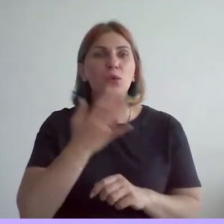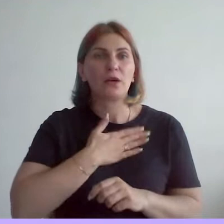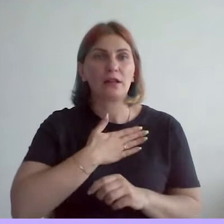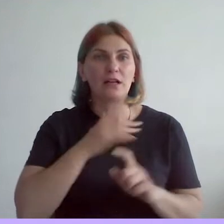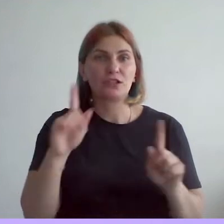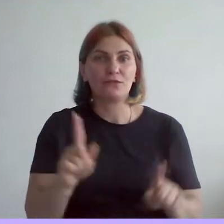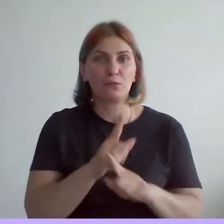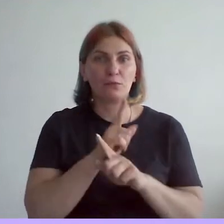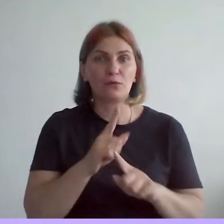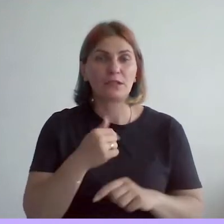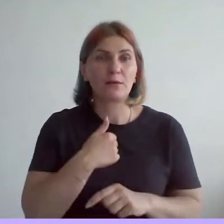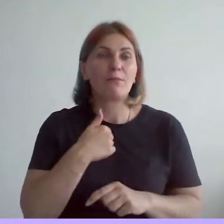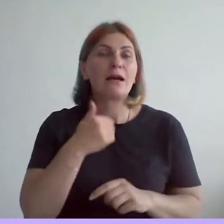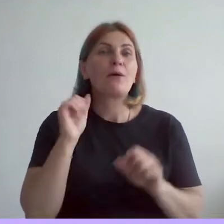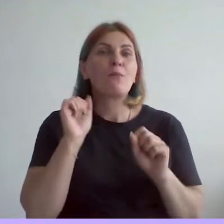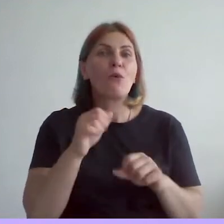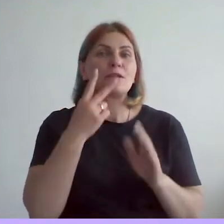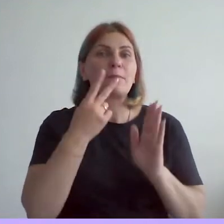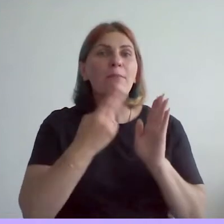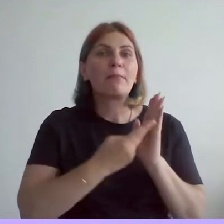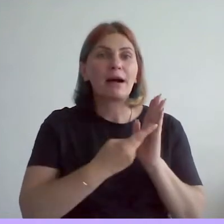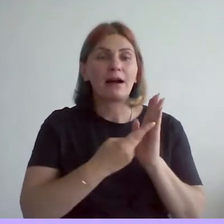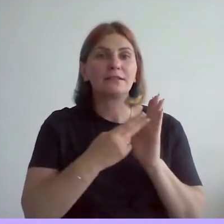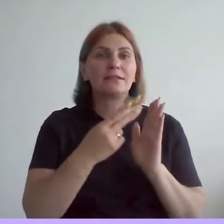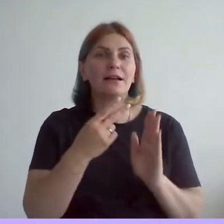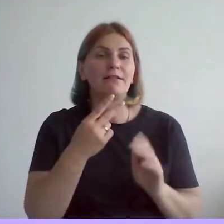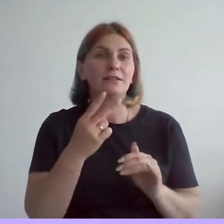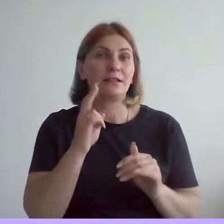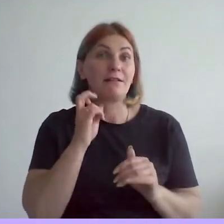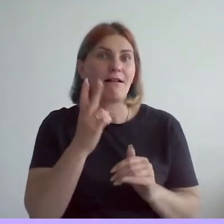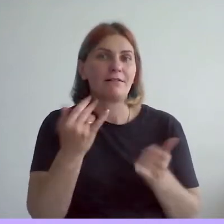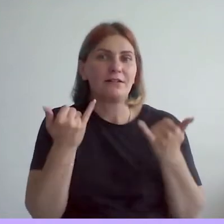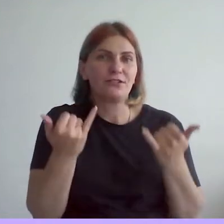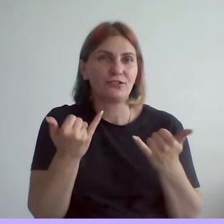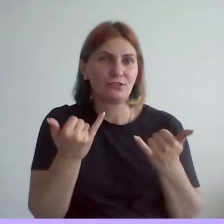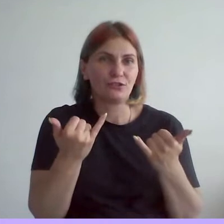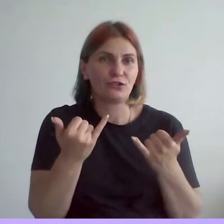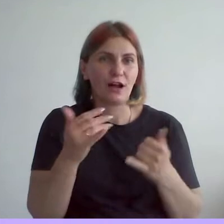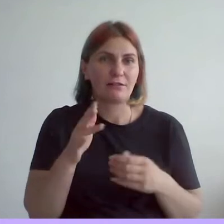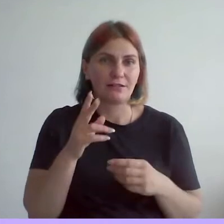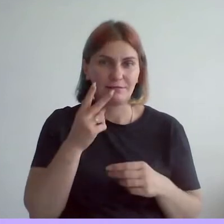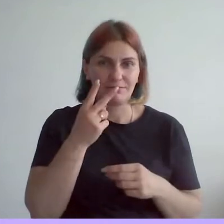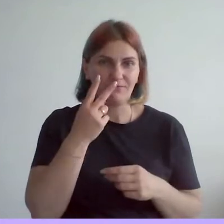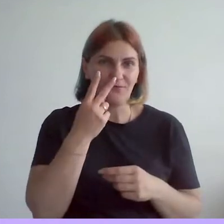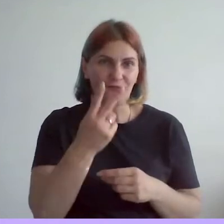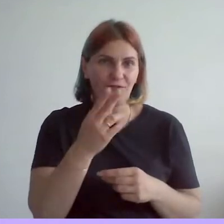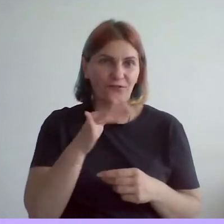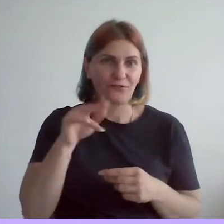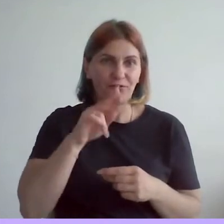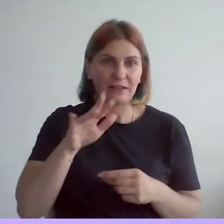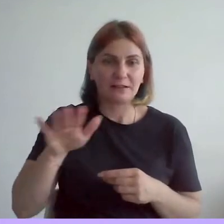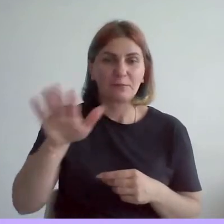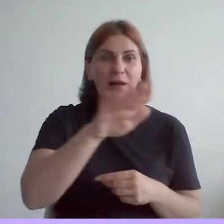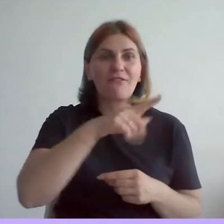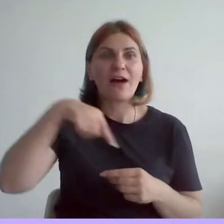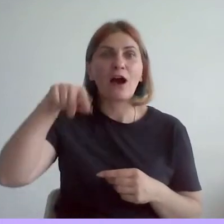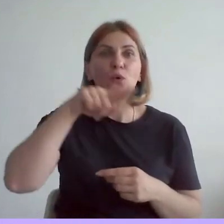показать кадры того, как сейчас выглядит пространство вокруг музея.